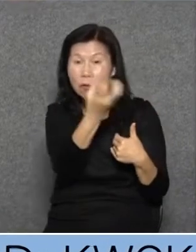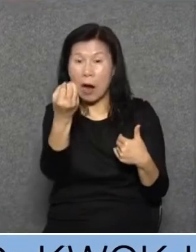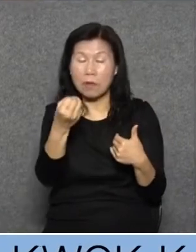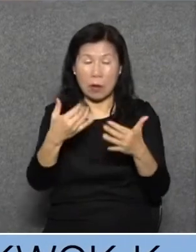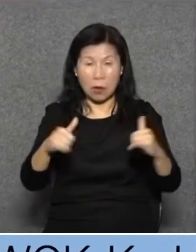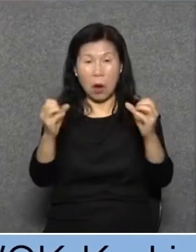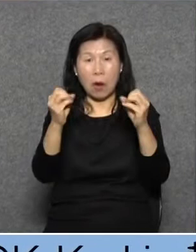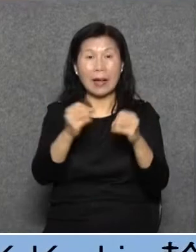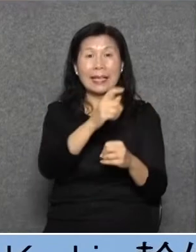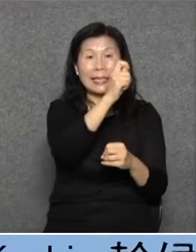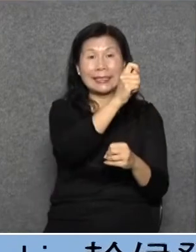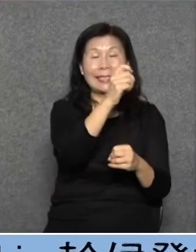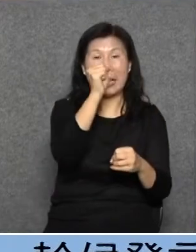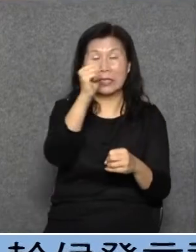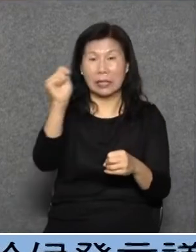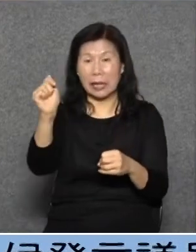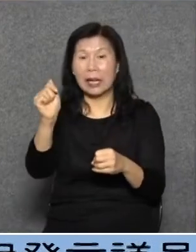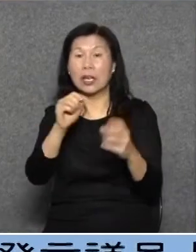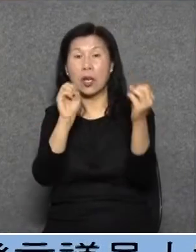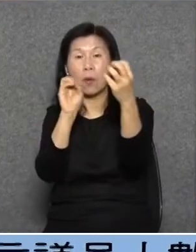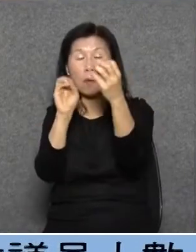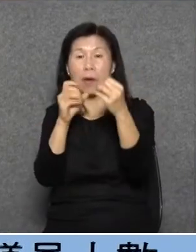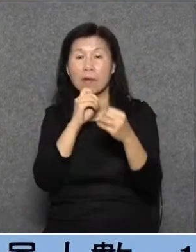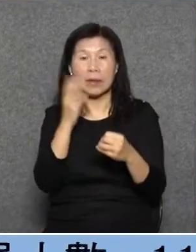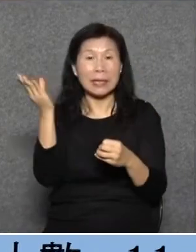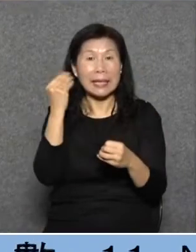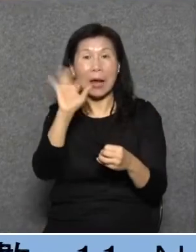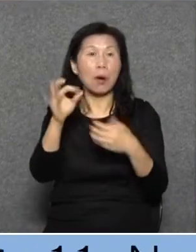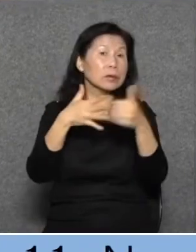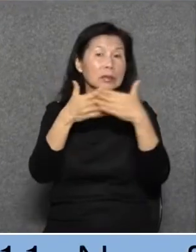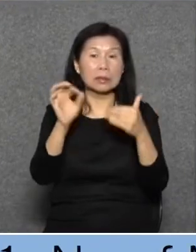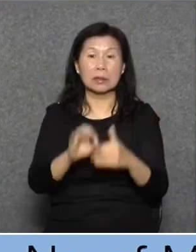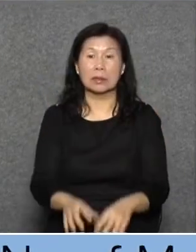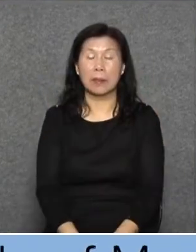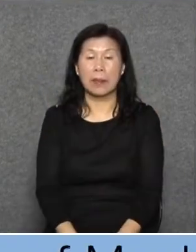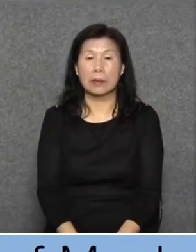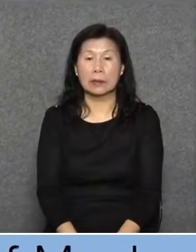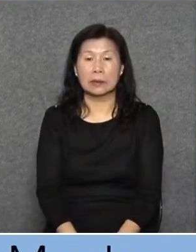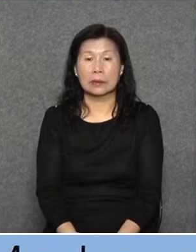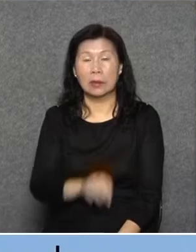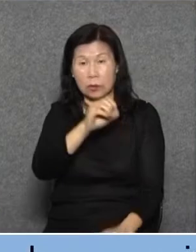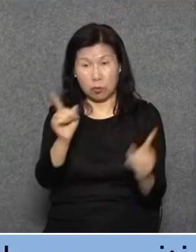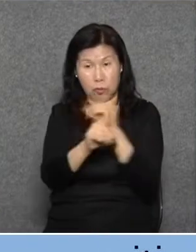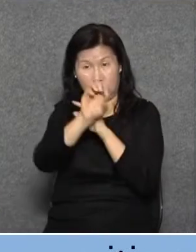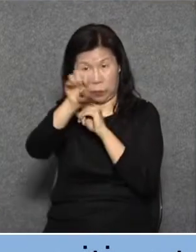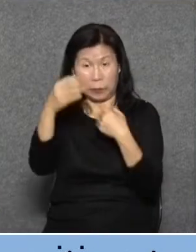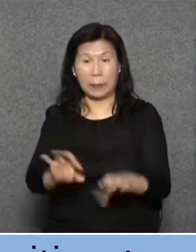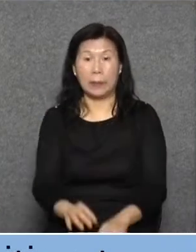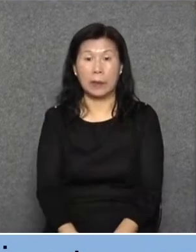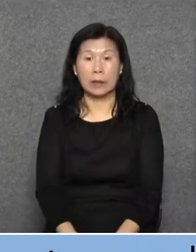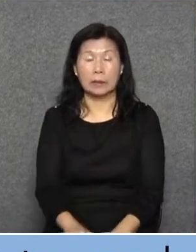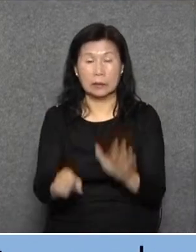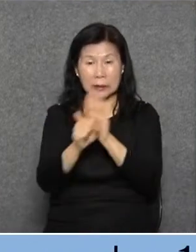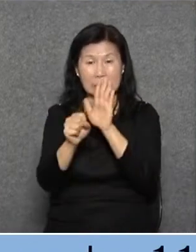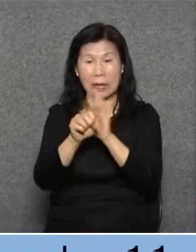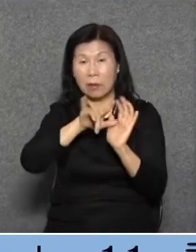TSA那些人想反映意見給你他聽到就沒事了我現在問你日本想